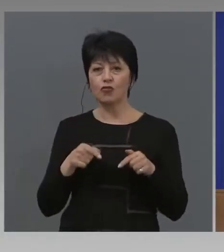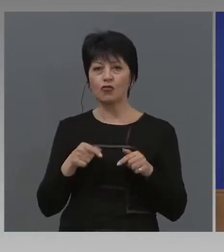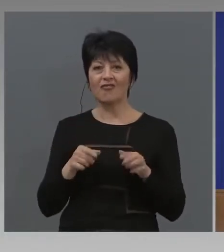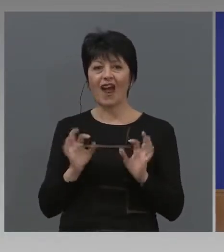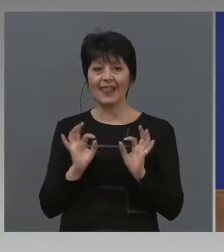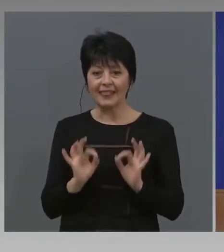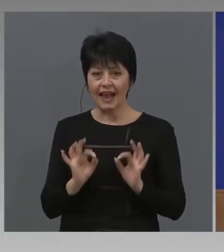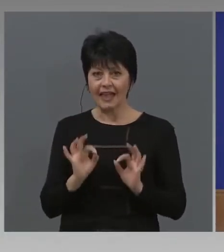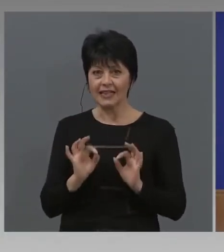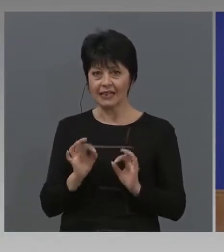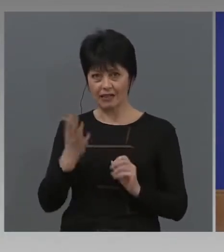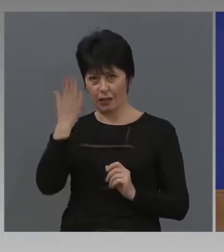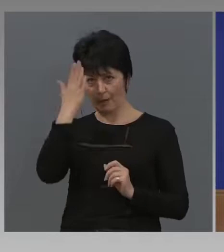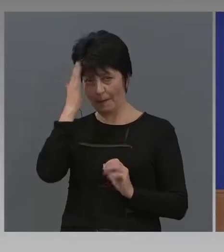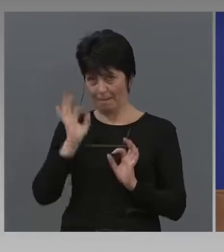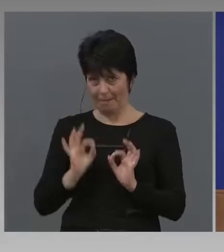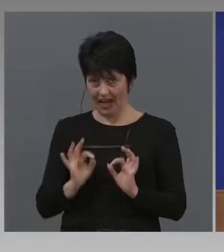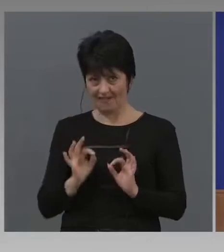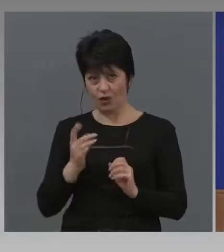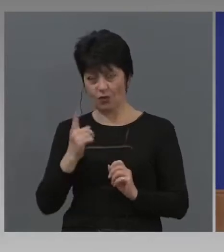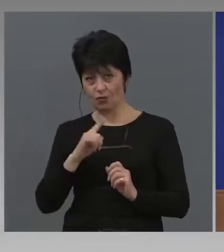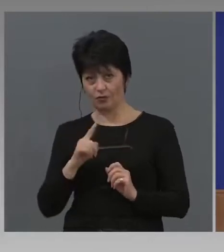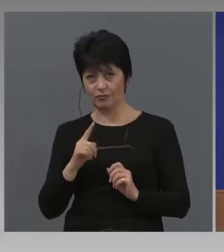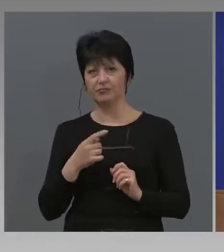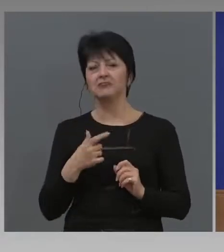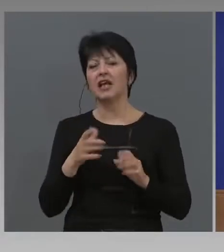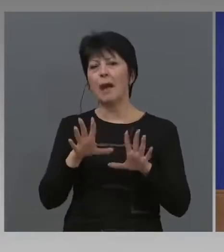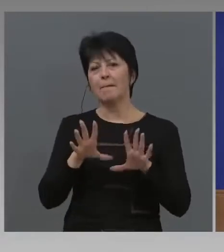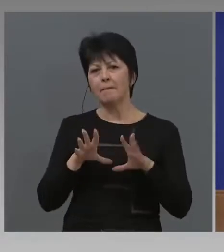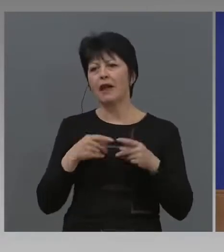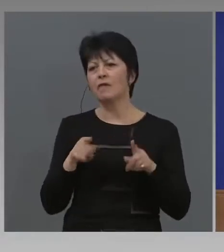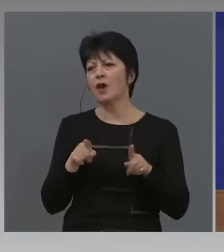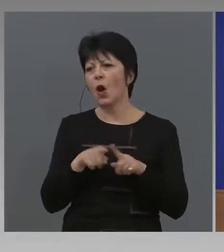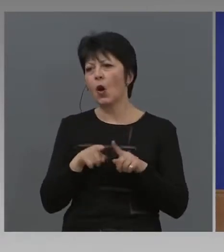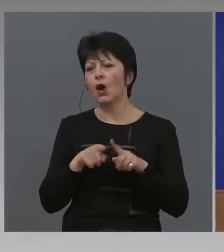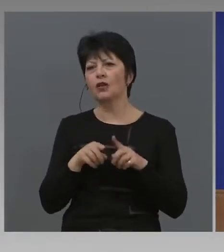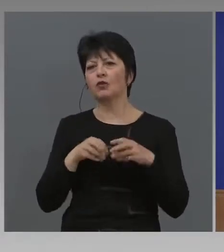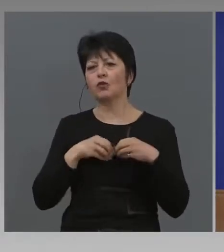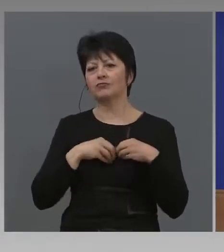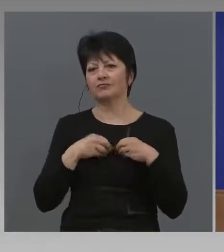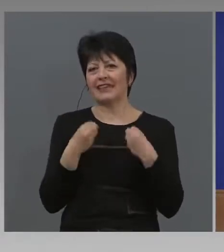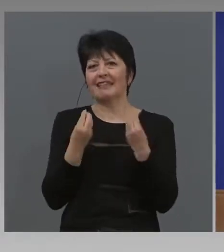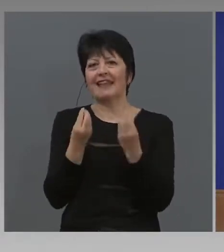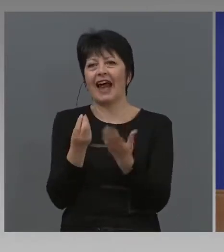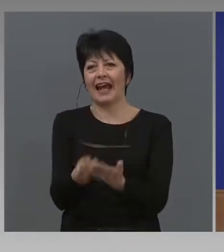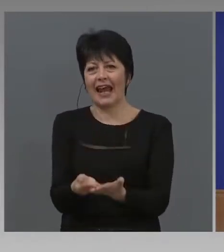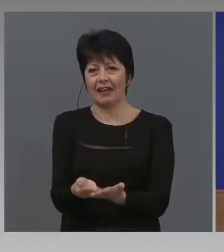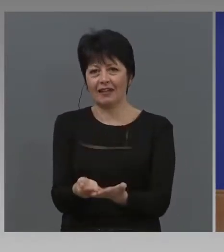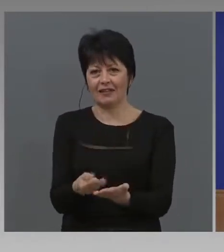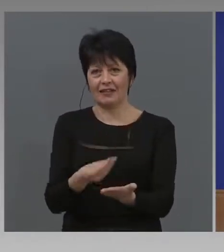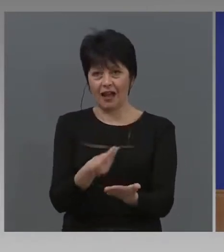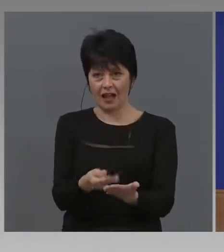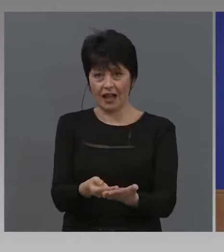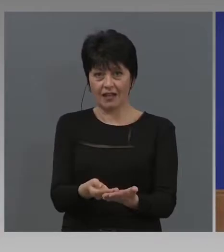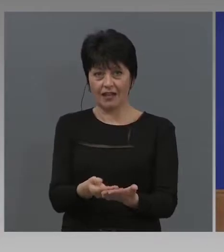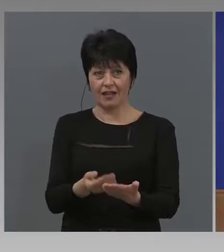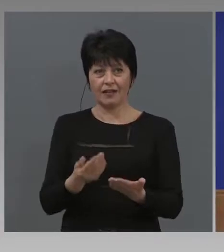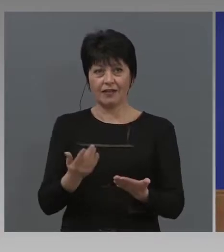обосновано да работите без заплата? Прияме го като дарение. Поби е криво не за мене, не за министрите.